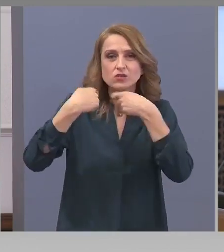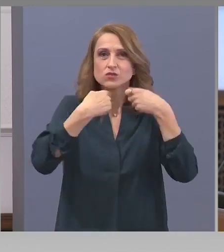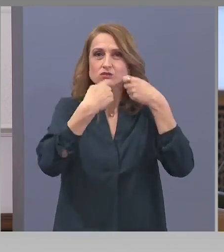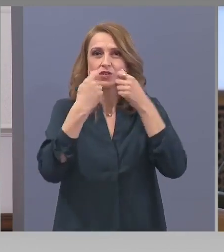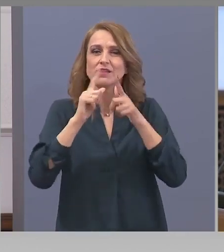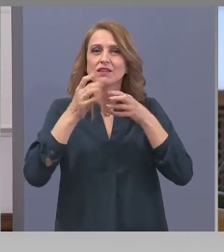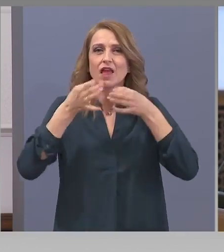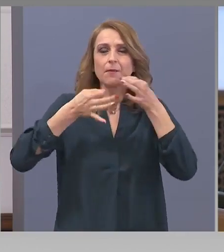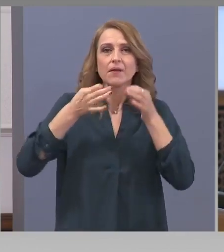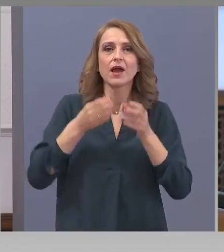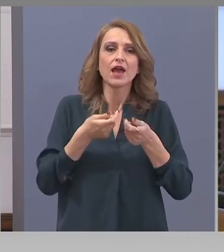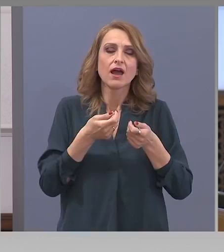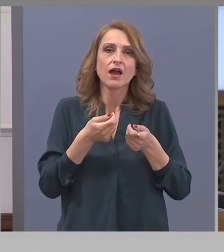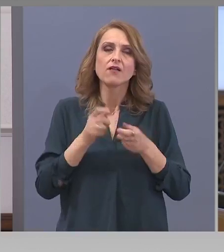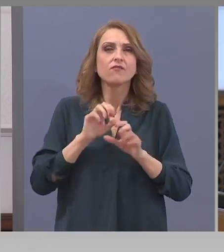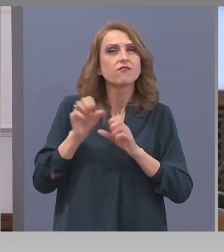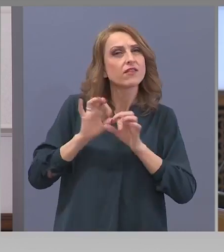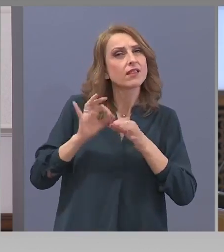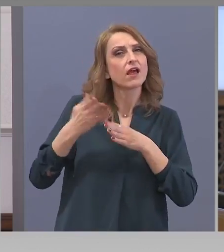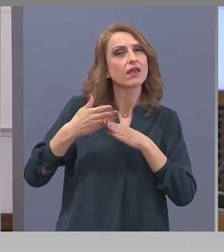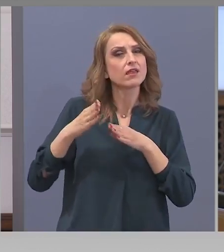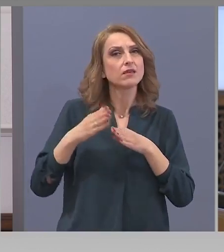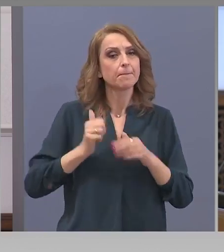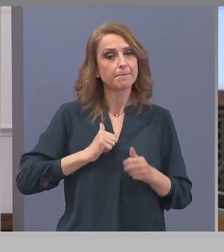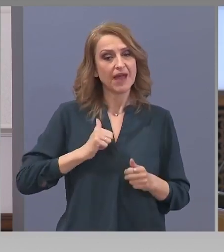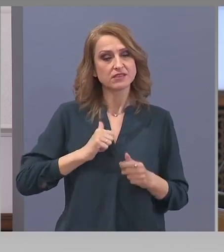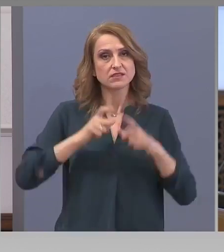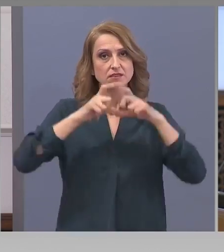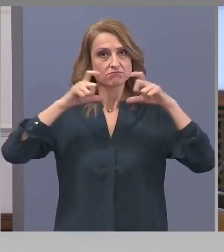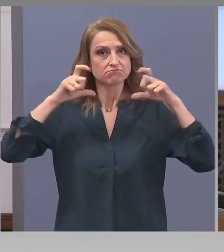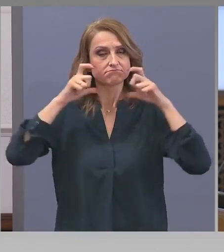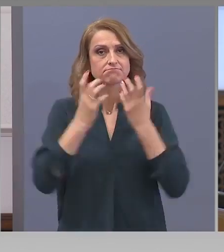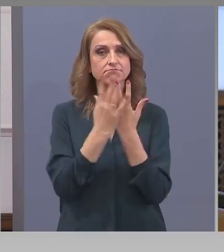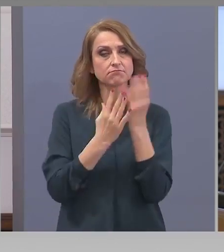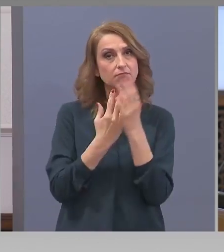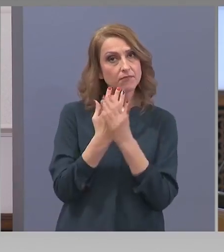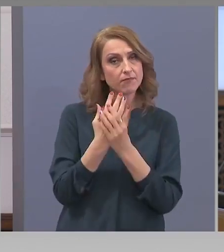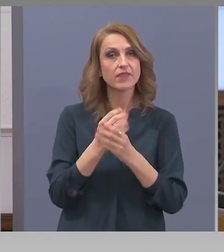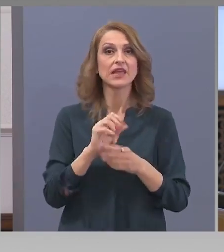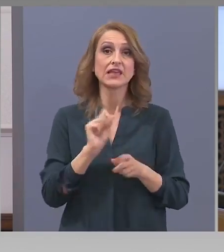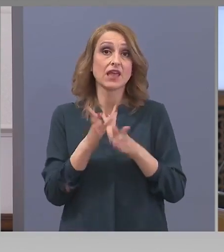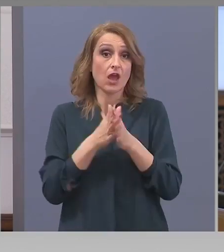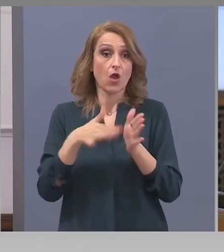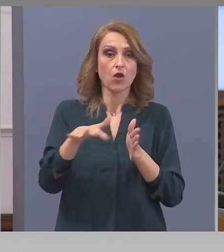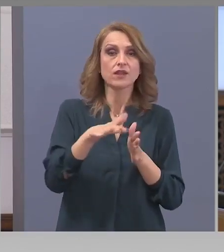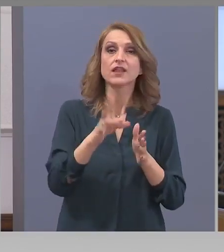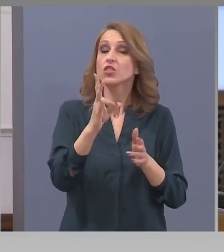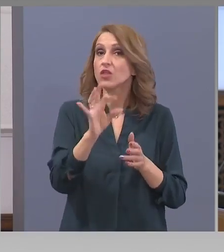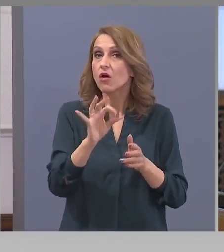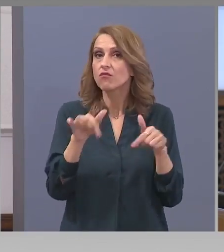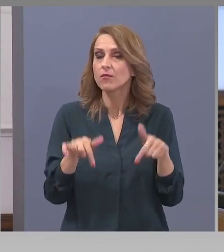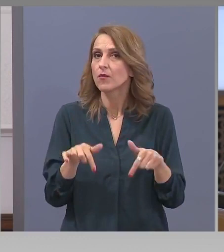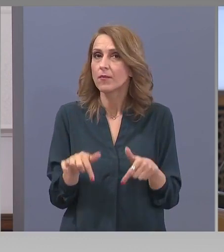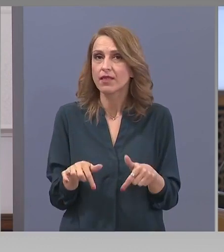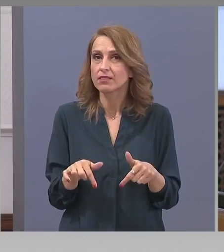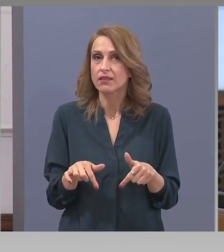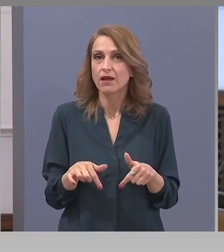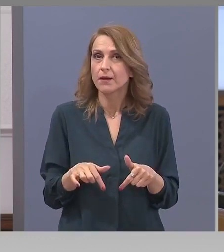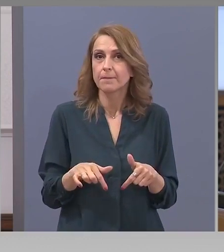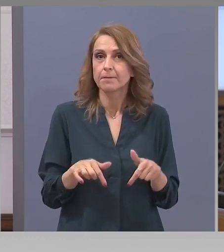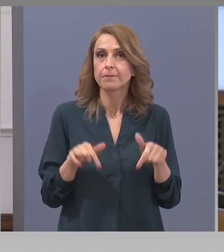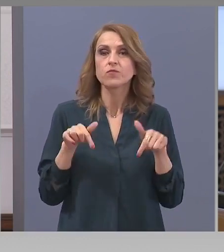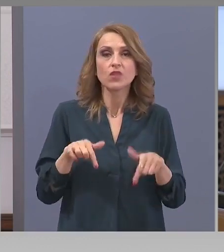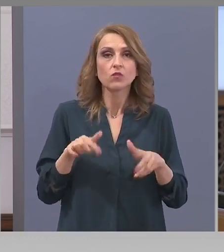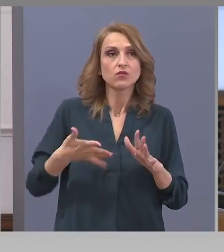снабявал своите практики с лични предпазни средства. Но в момента имаме друга ситуация. Тази